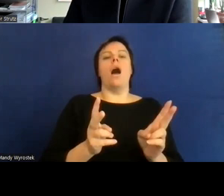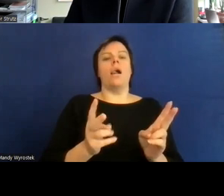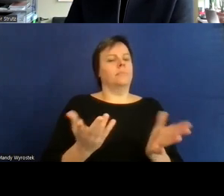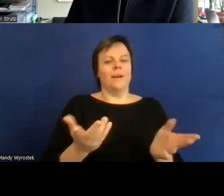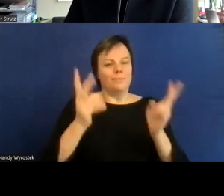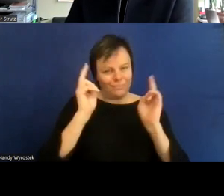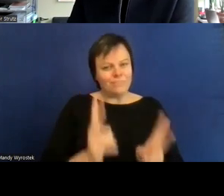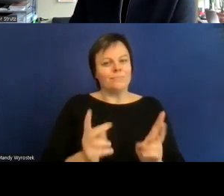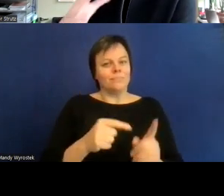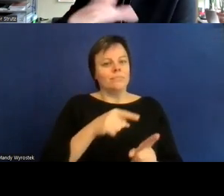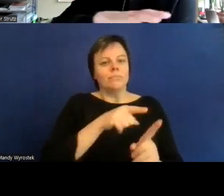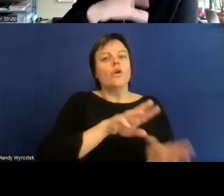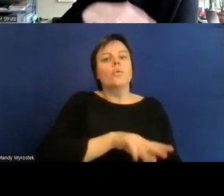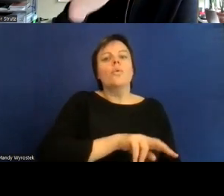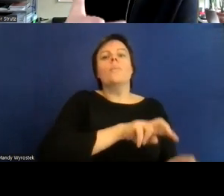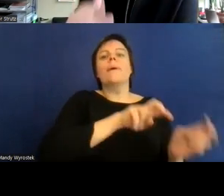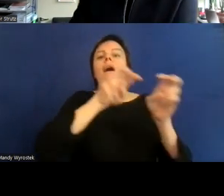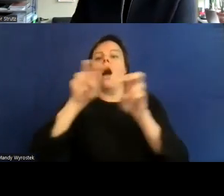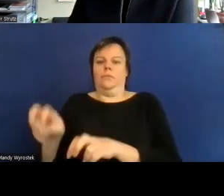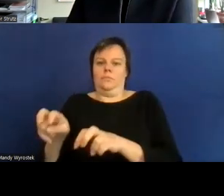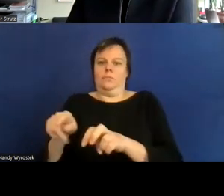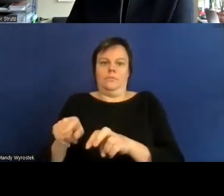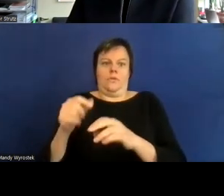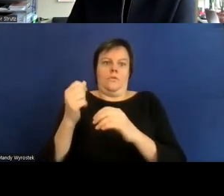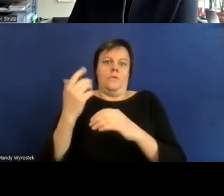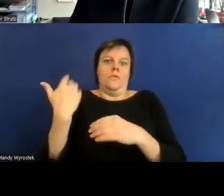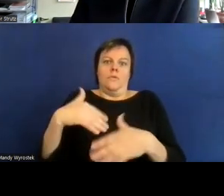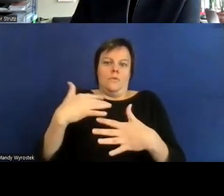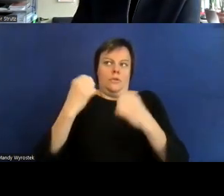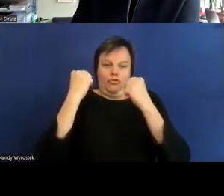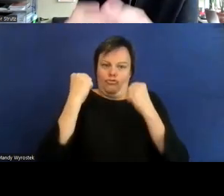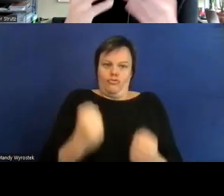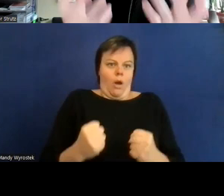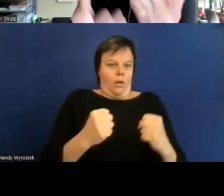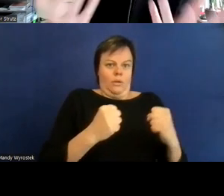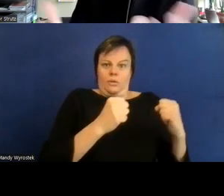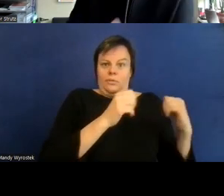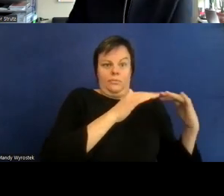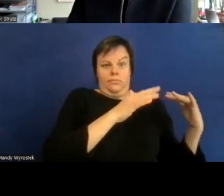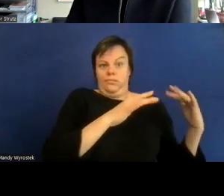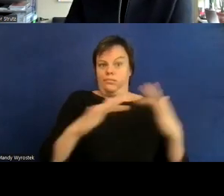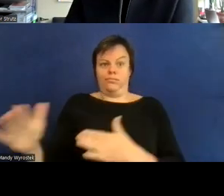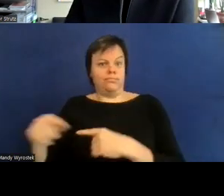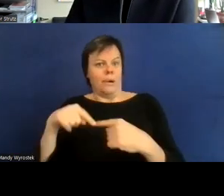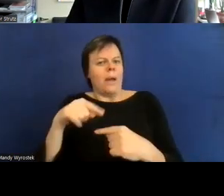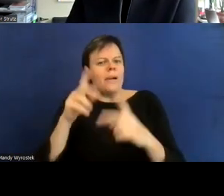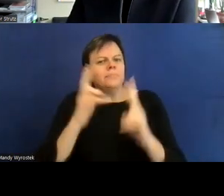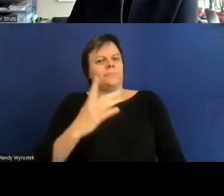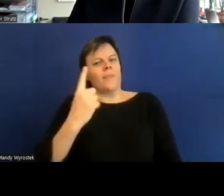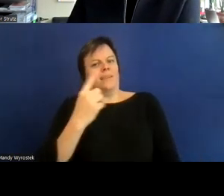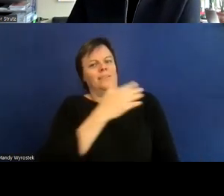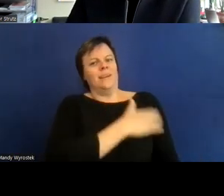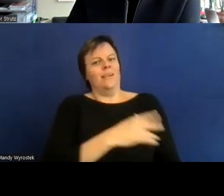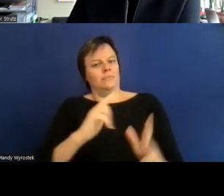fließend und das was also einerseits tatsächlich in meinem hier und dort quasi für mich auch in der normalen Funktion